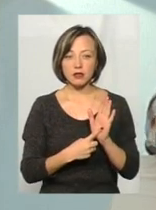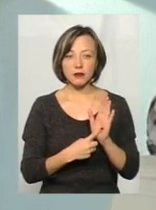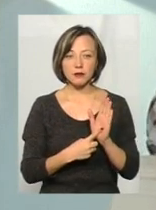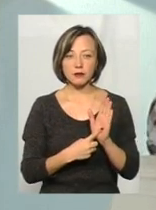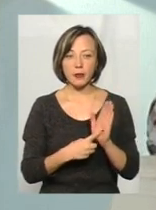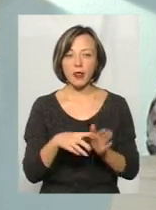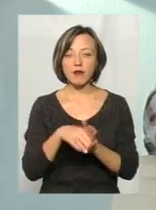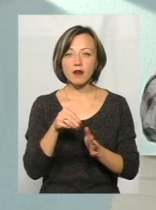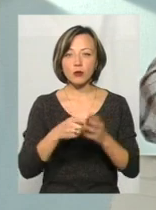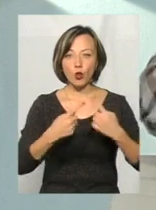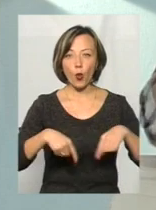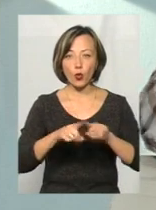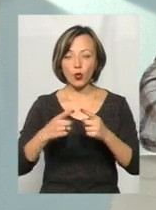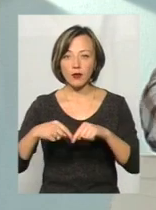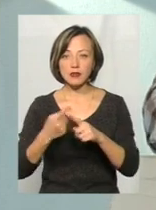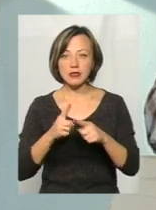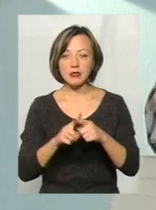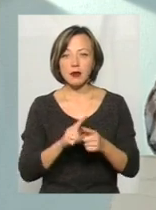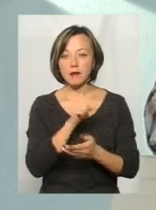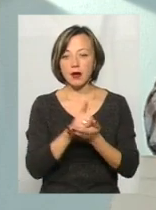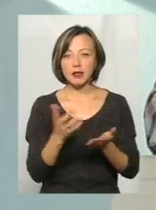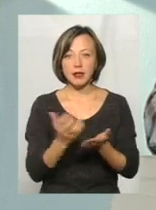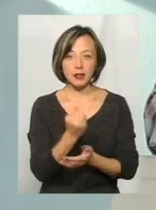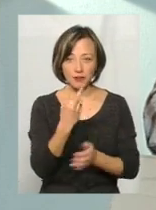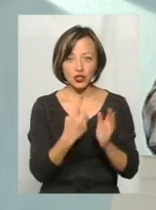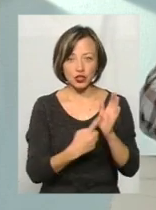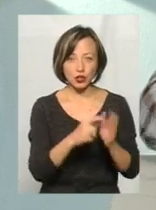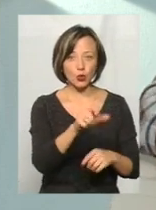виборчих округів, ця партія має знайти 26 людей.